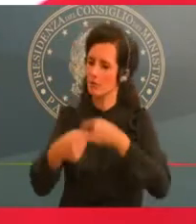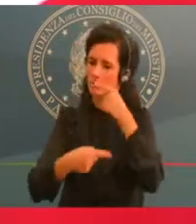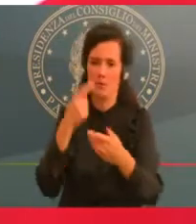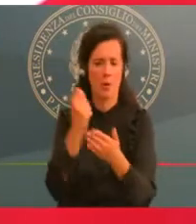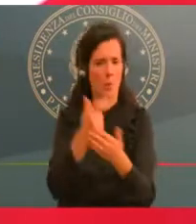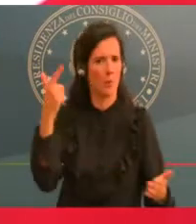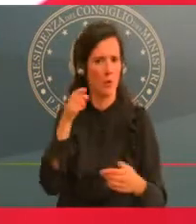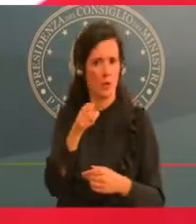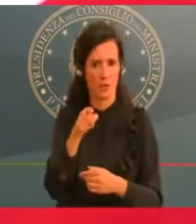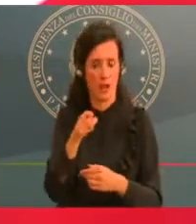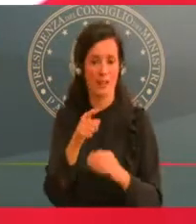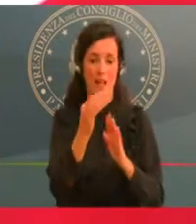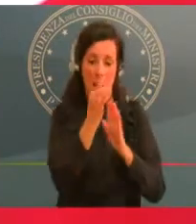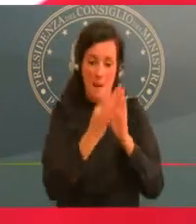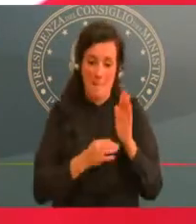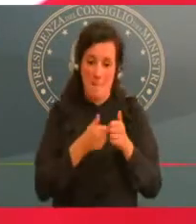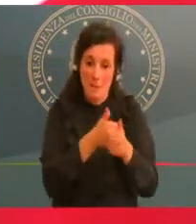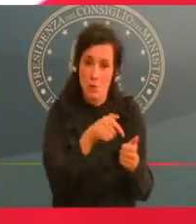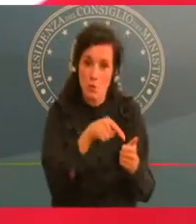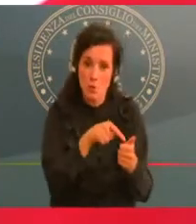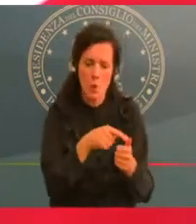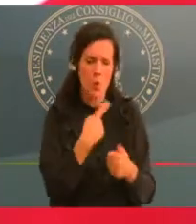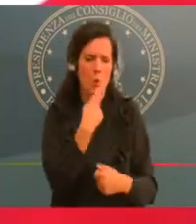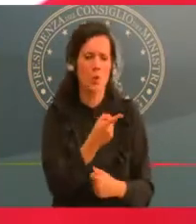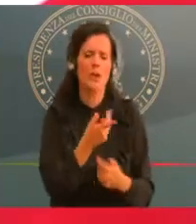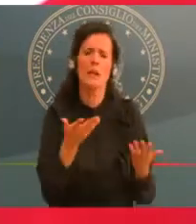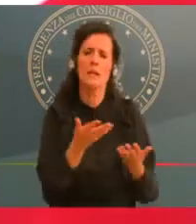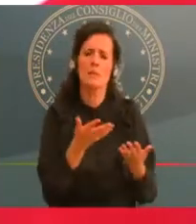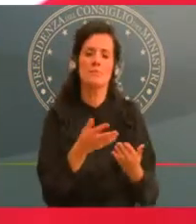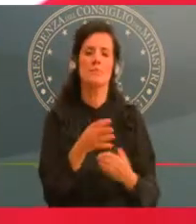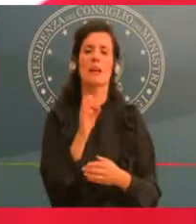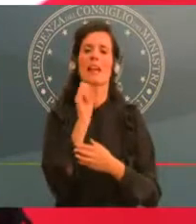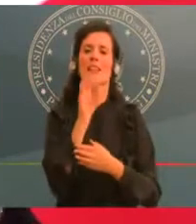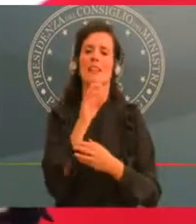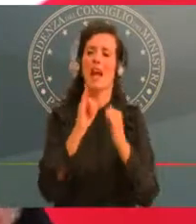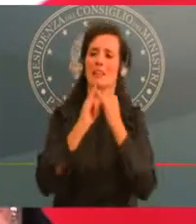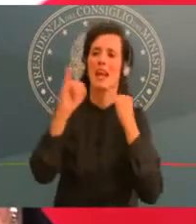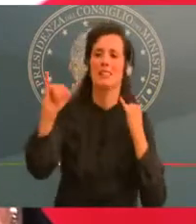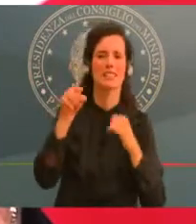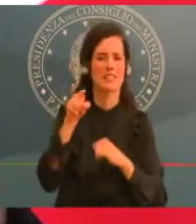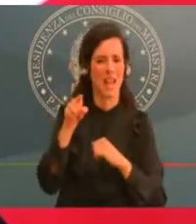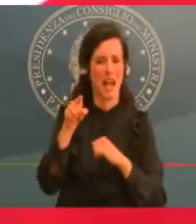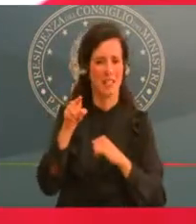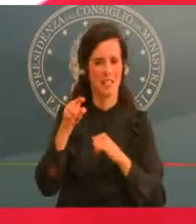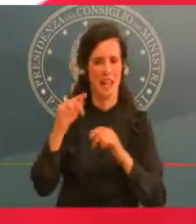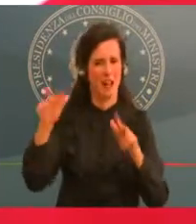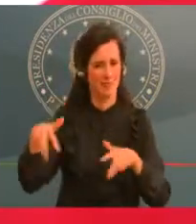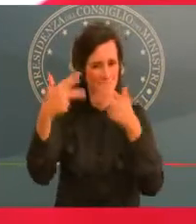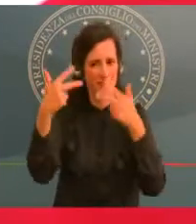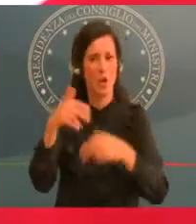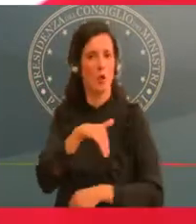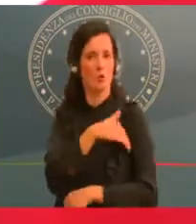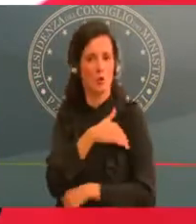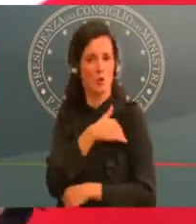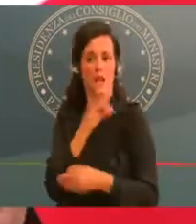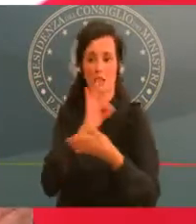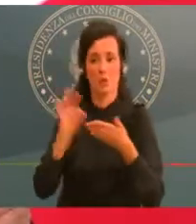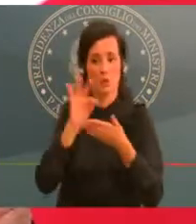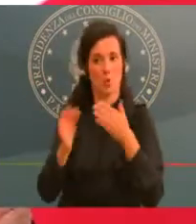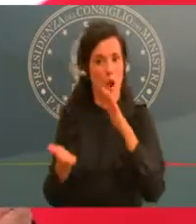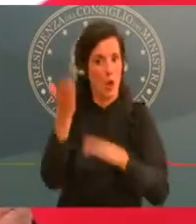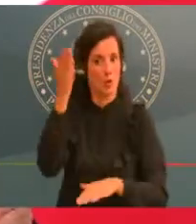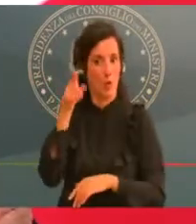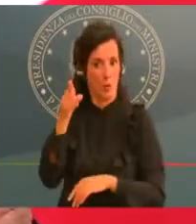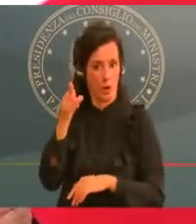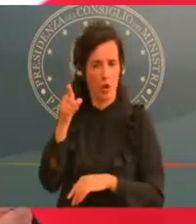da remoto degli studenti delle scuole superiori di secondo grado sino ad arrivare nelle zone più critiche a